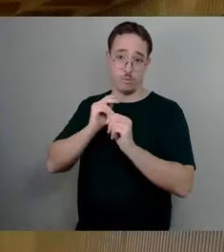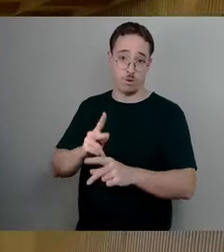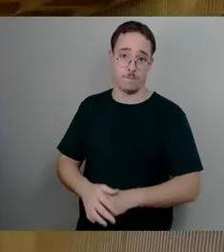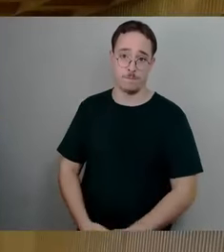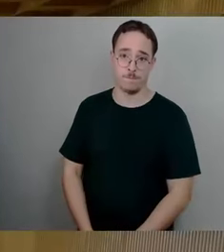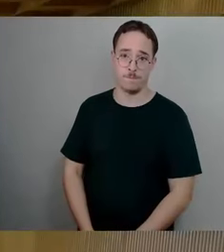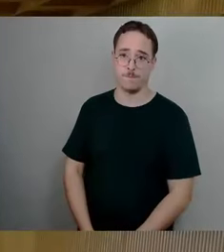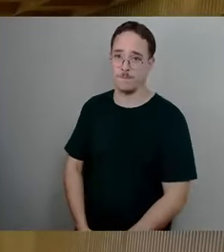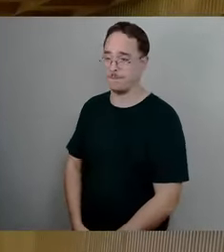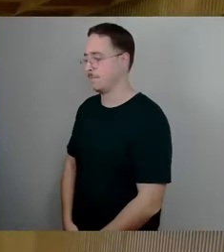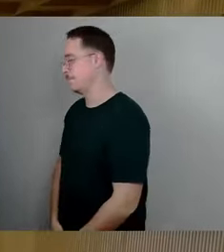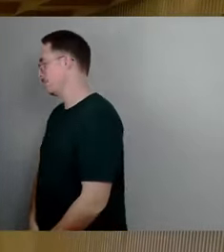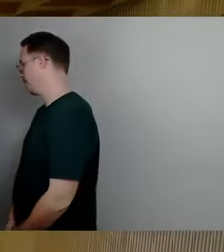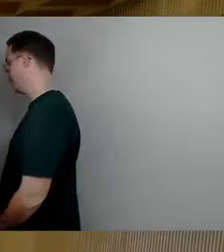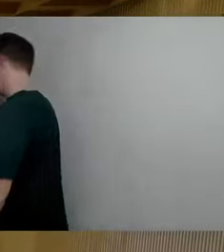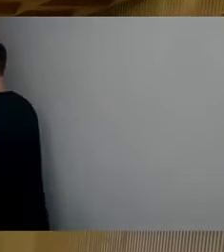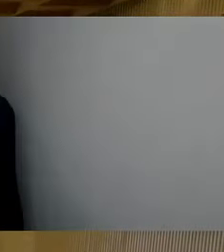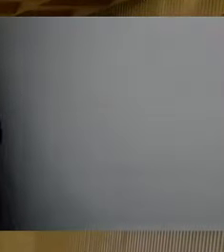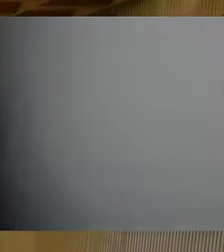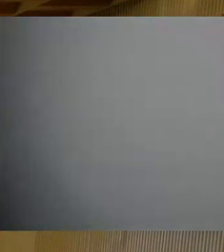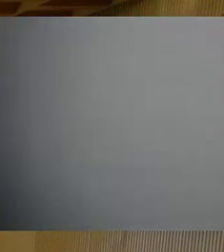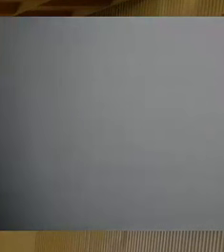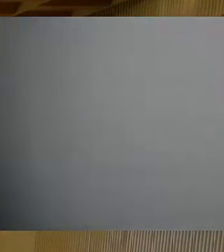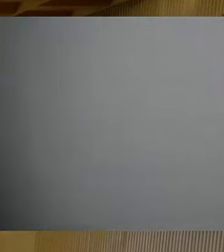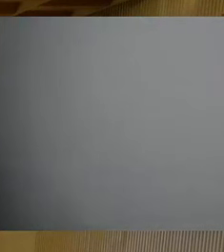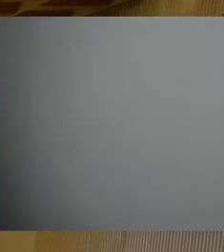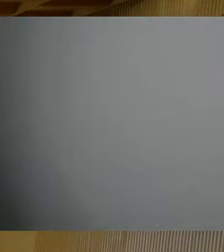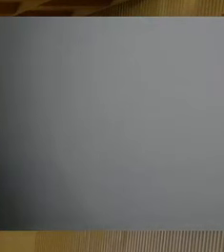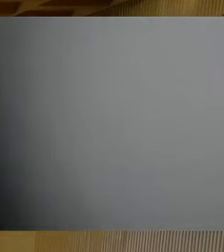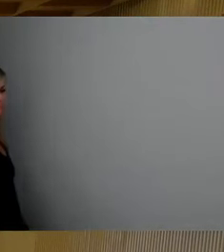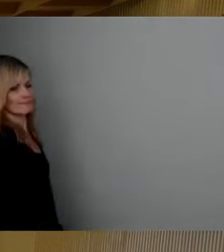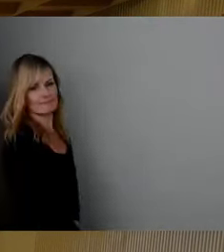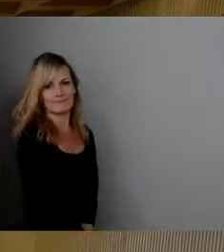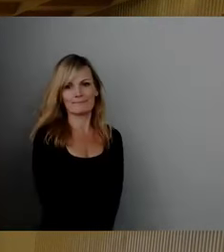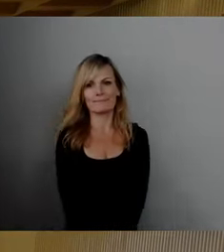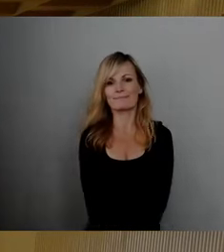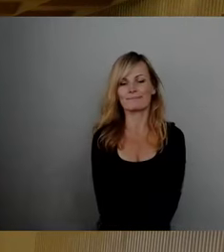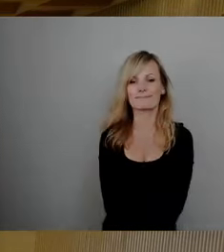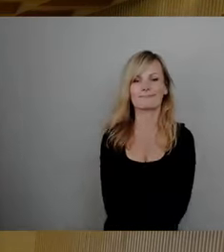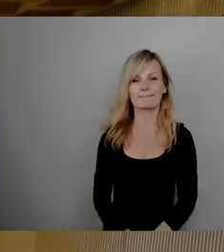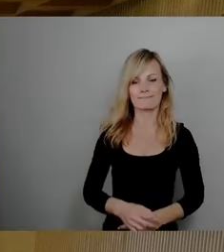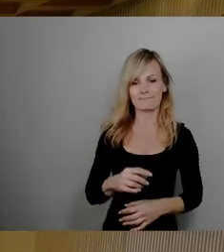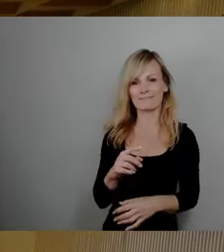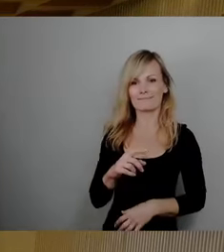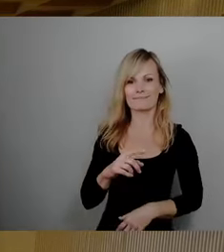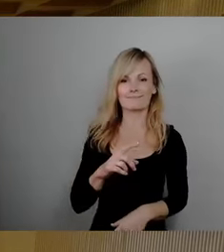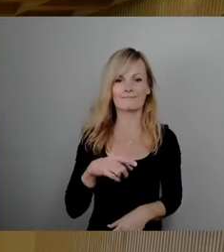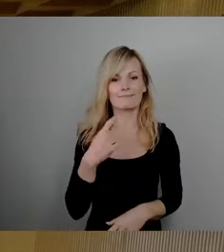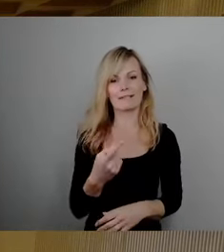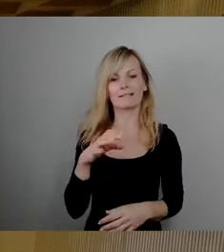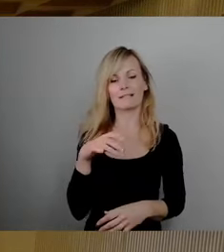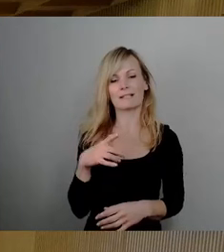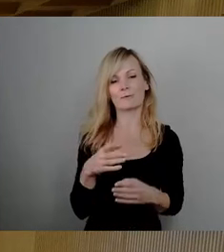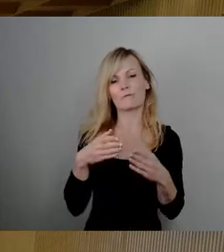So, als nächste CDU-Fraktion, nein, als nächste Fraktion, die CDU-Fraktion in der Reihe, bitte schön. Ja,